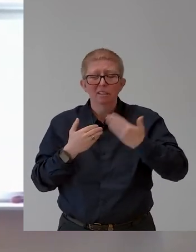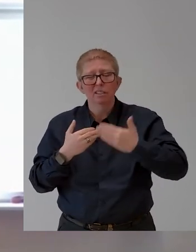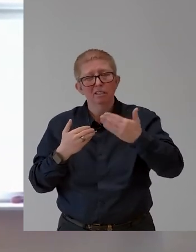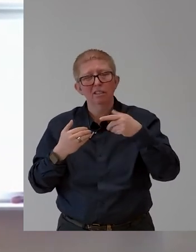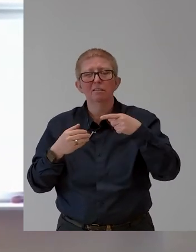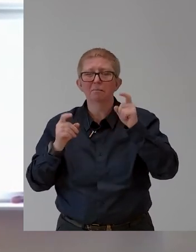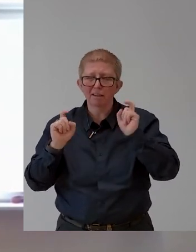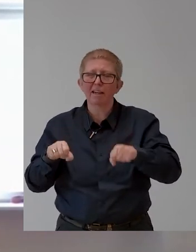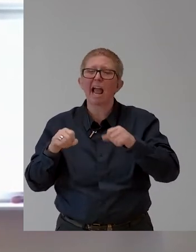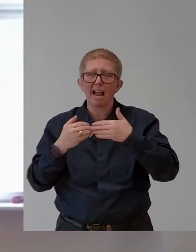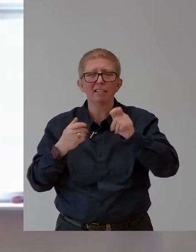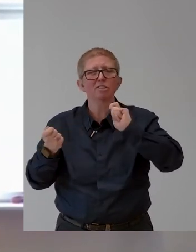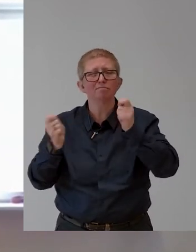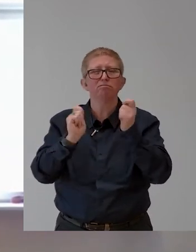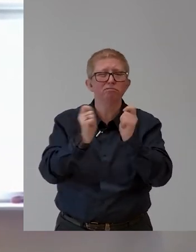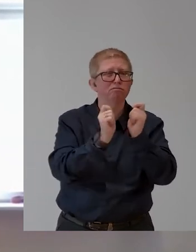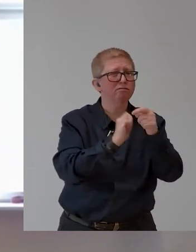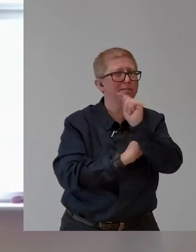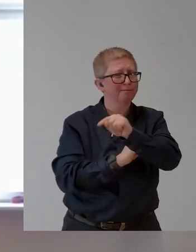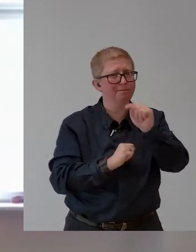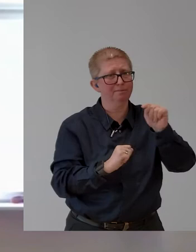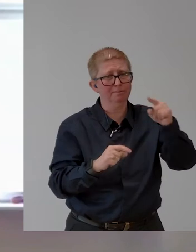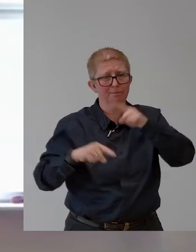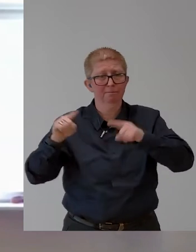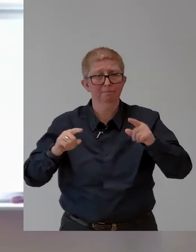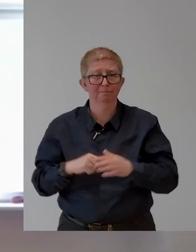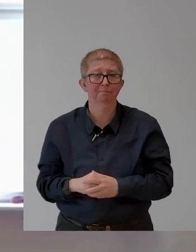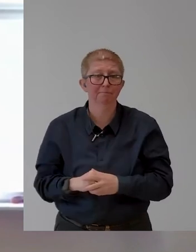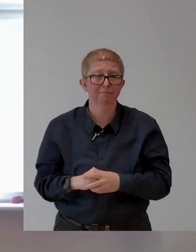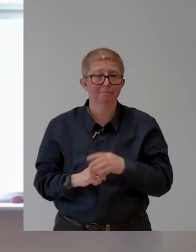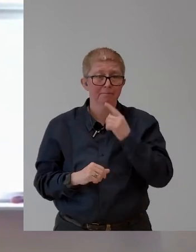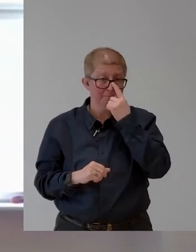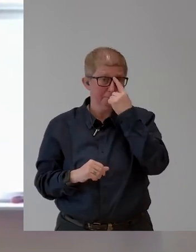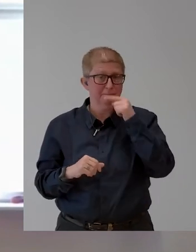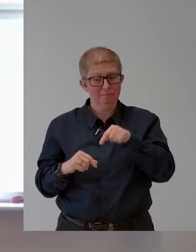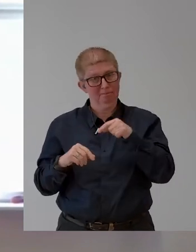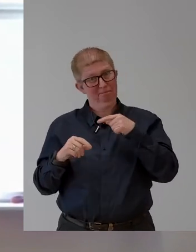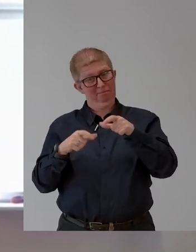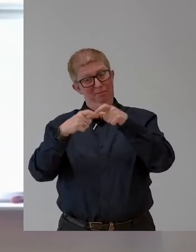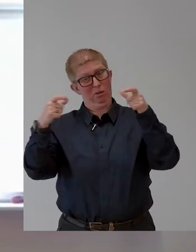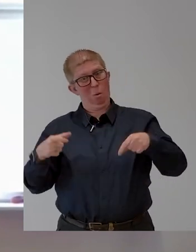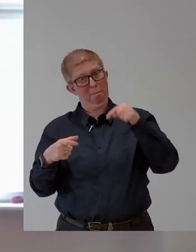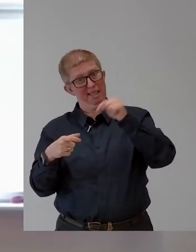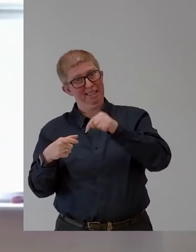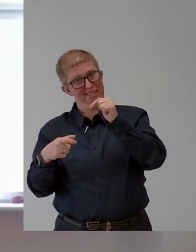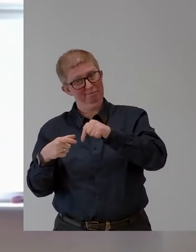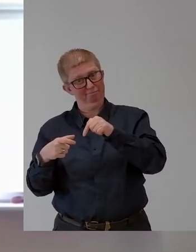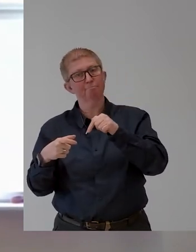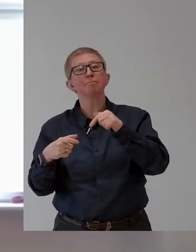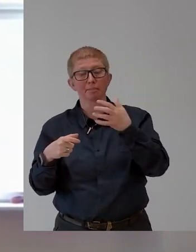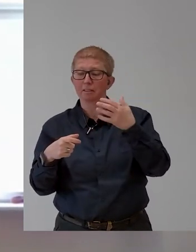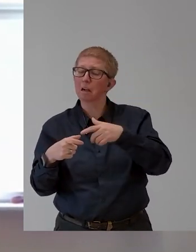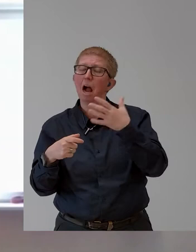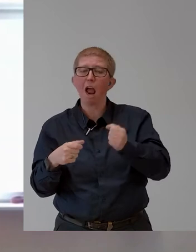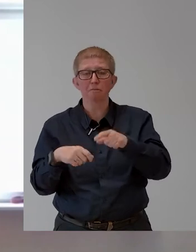zurückkommend auf die Unternehmerinnen und Unternehmer. Ich denke mir, die Möglichkeiten sind da. Man muss halt die Angebote auch